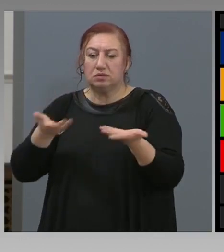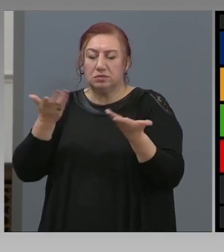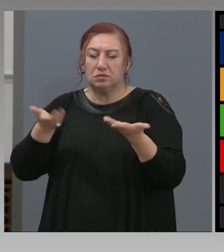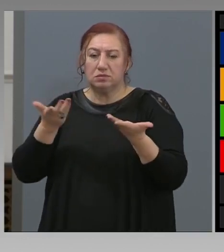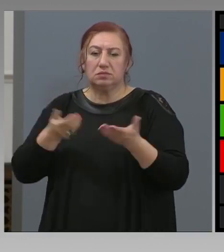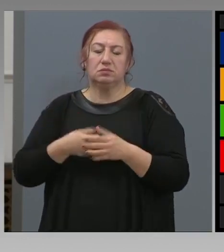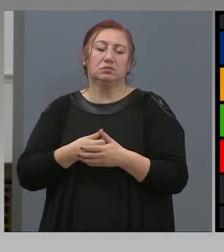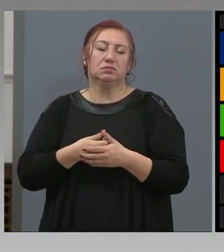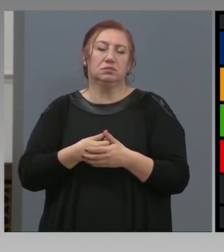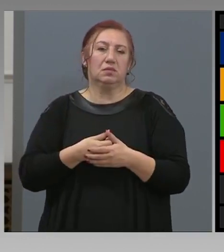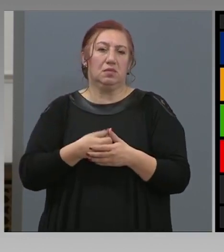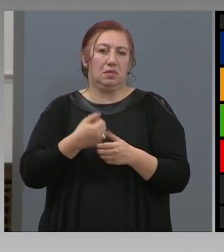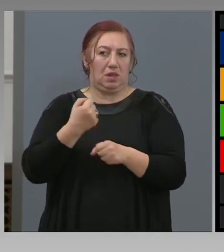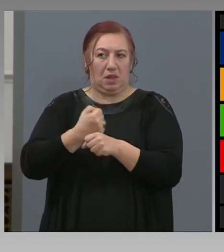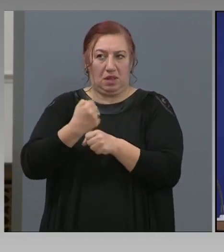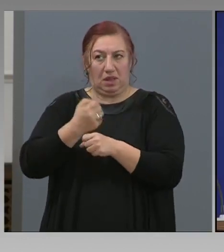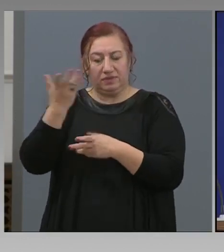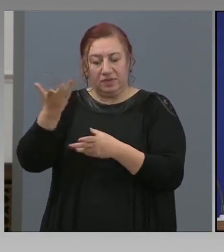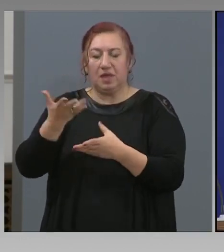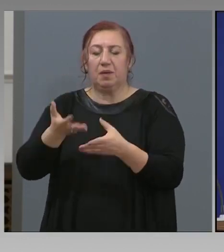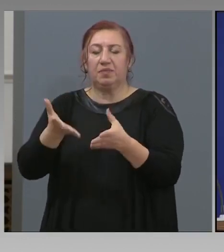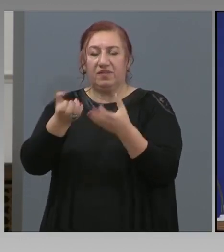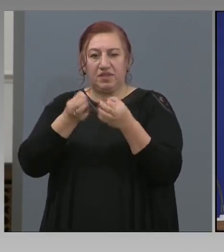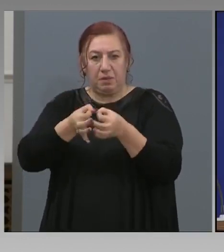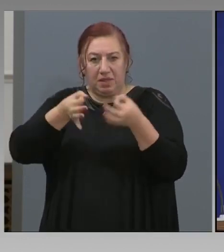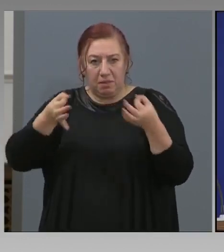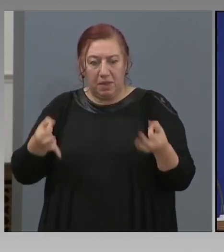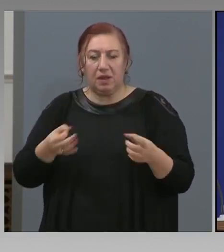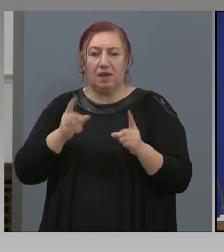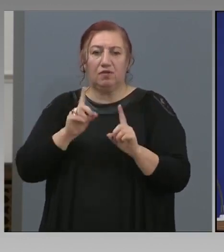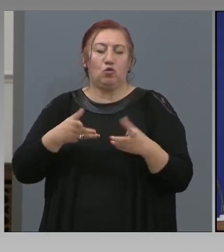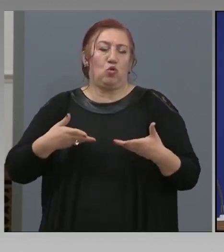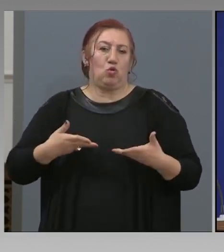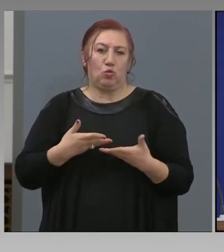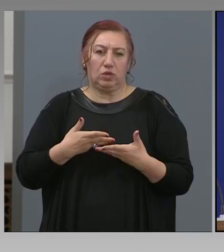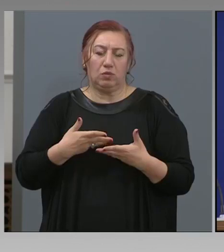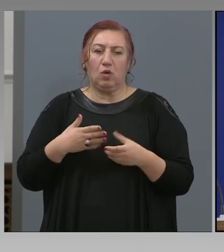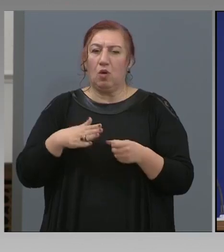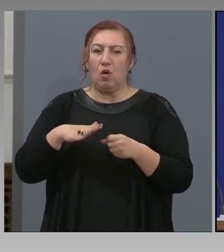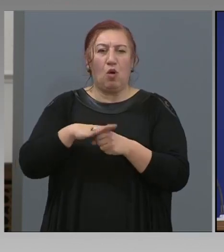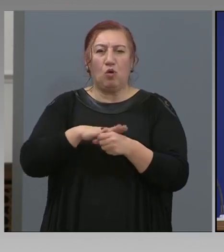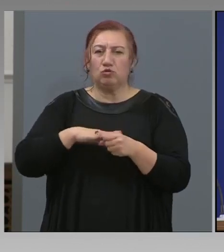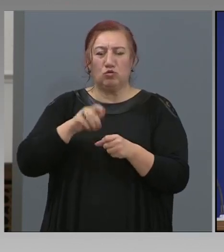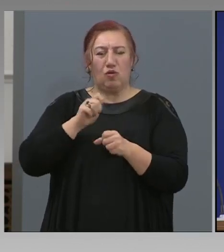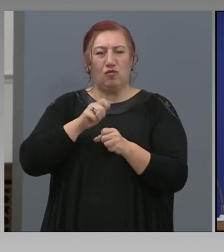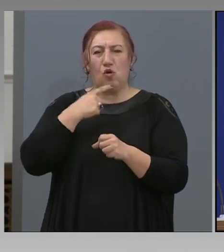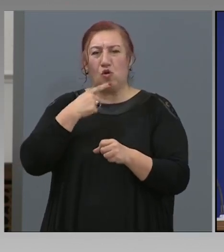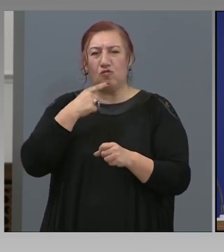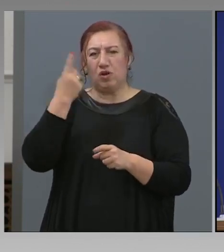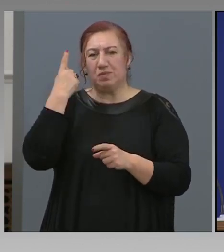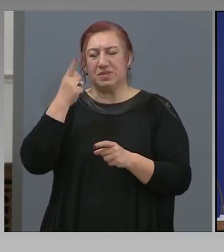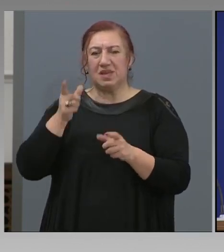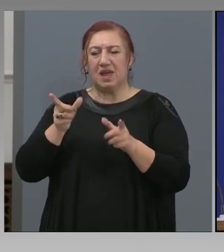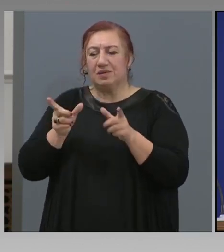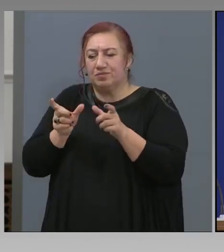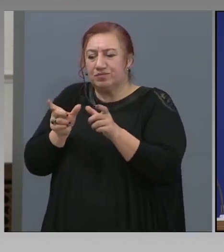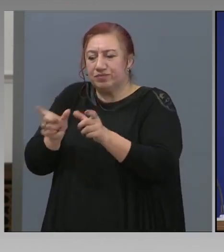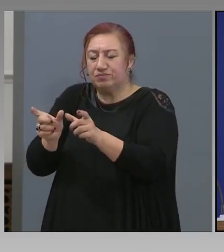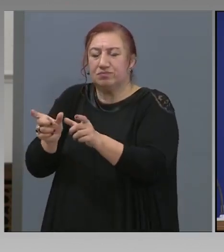към съответната точка, да предприемат действия, каквито са необходими, основно за карантиниране, говориме в момента.